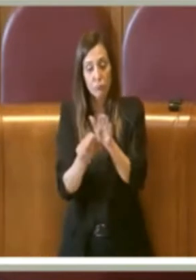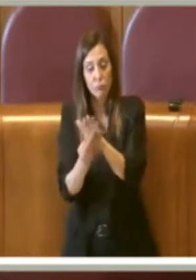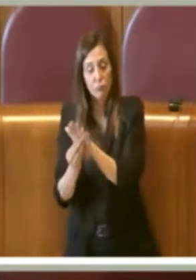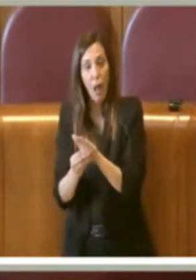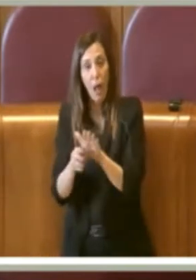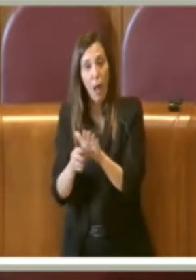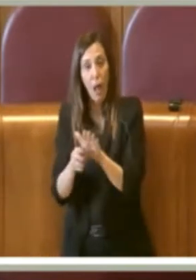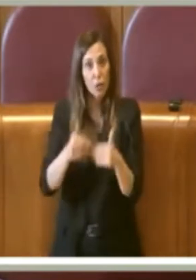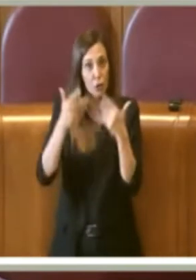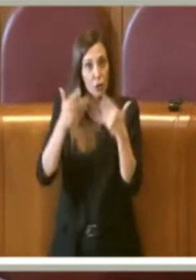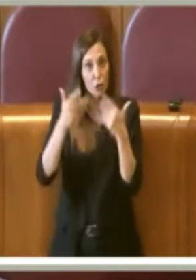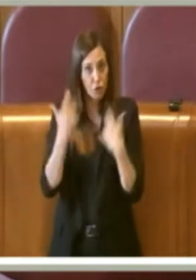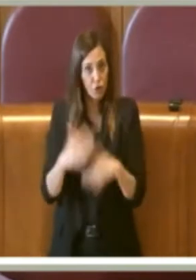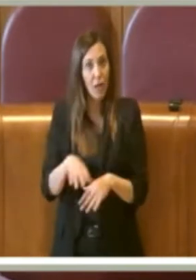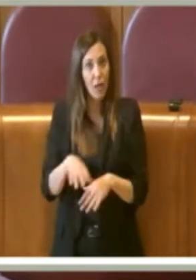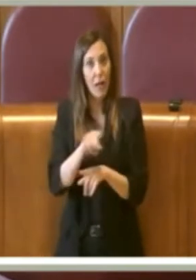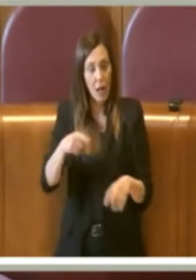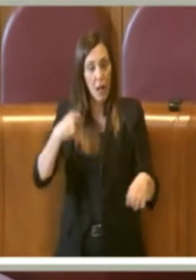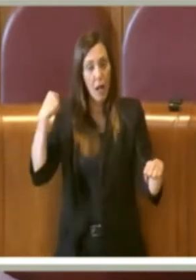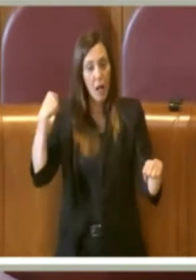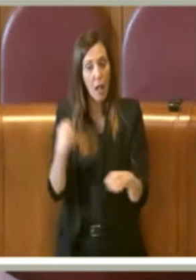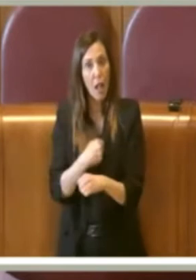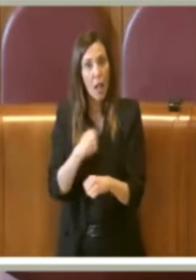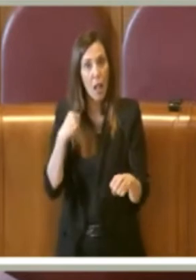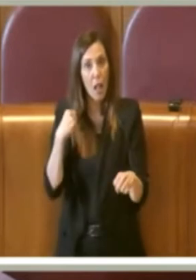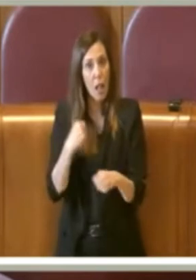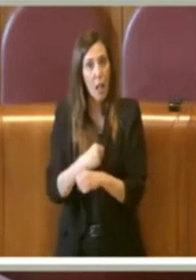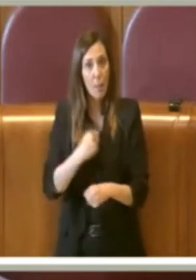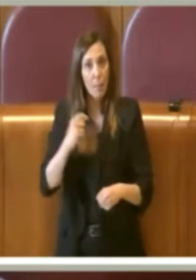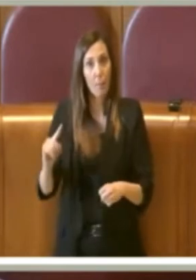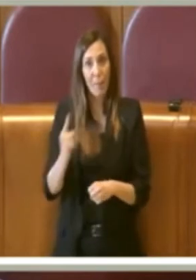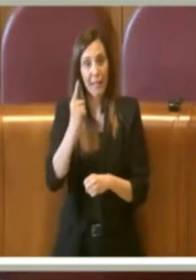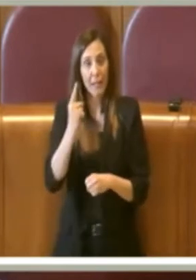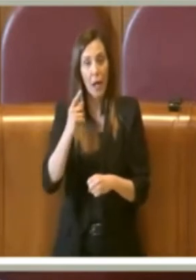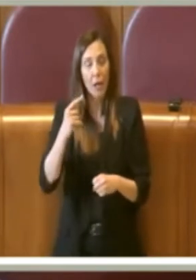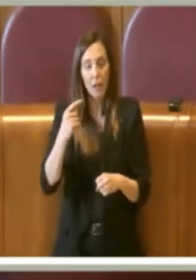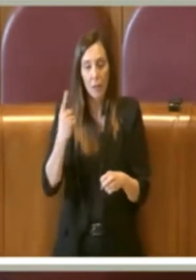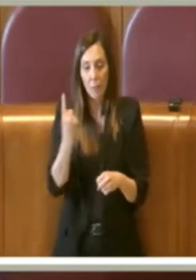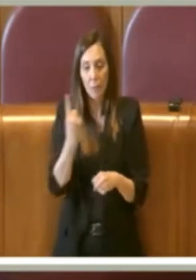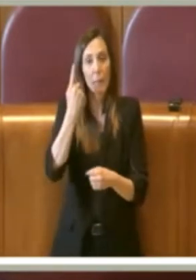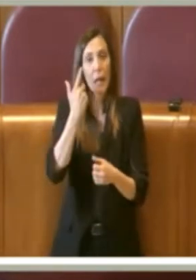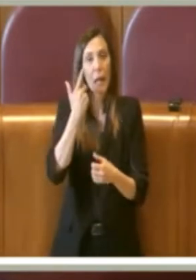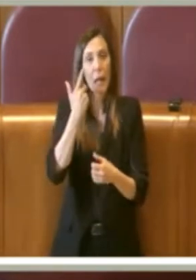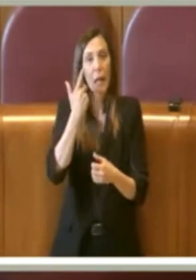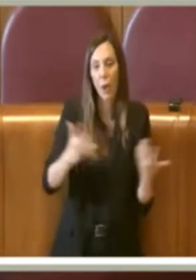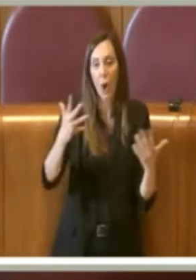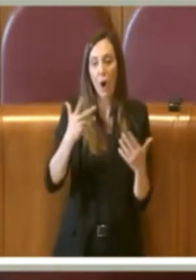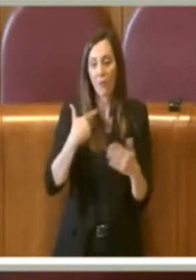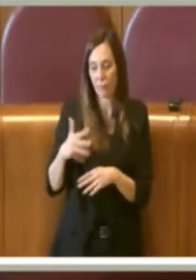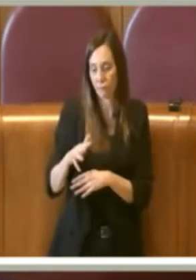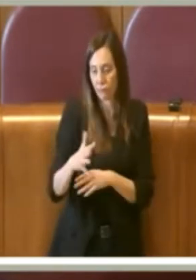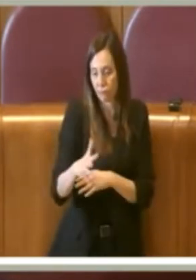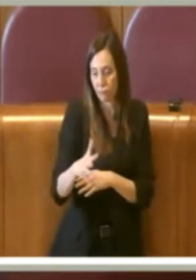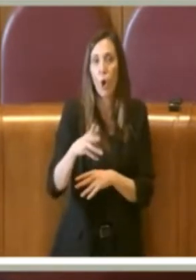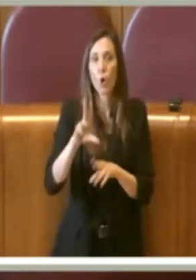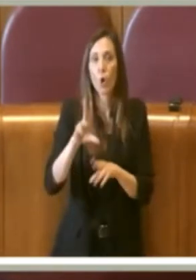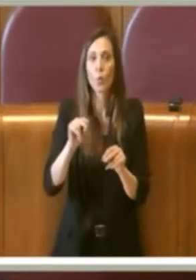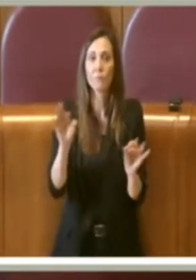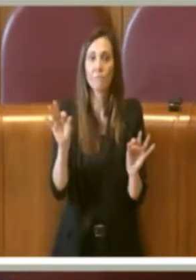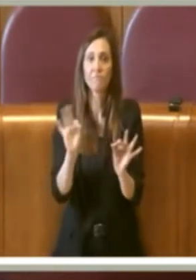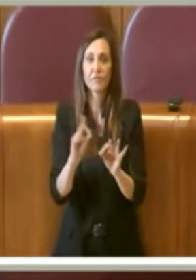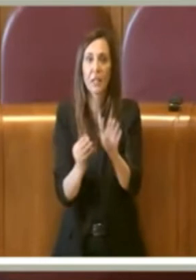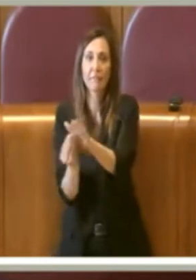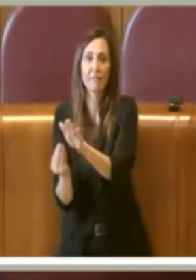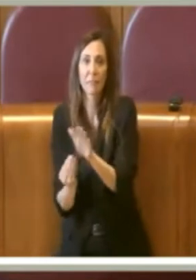hanno svolto le prime prove e a breve avremo nuova forza all'interno dell